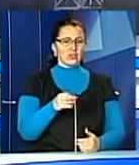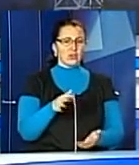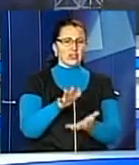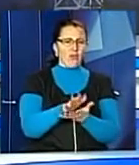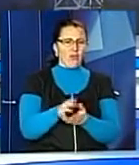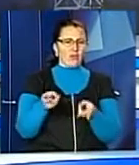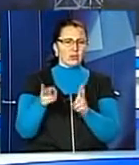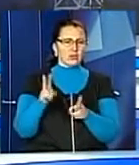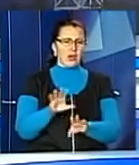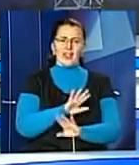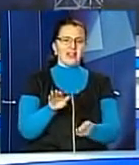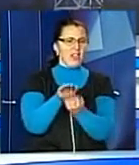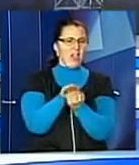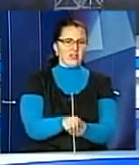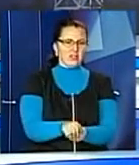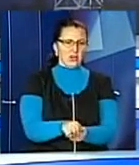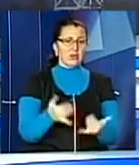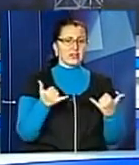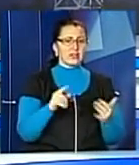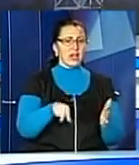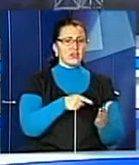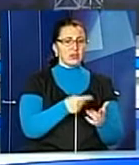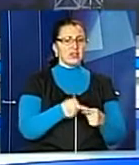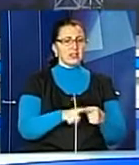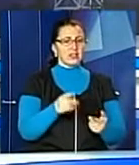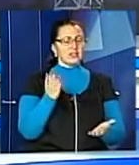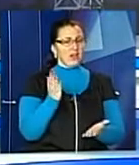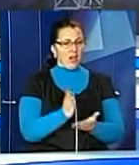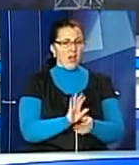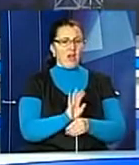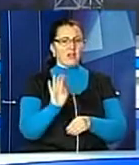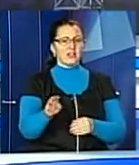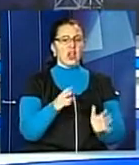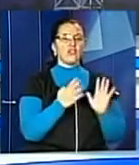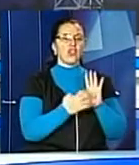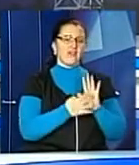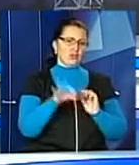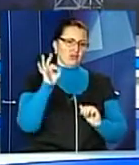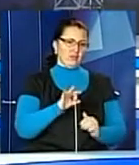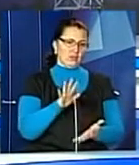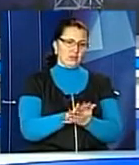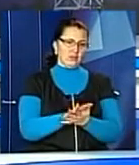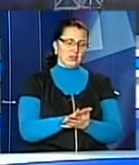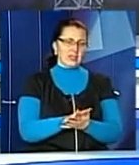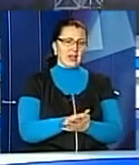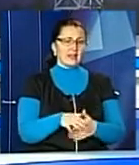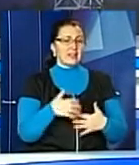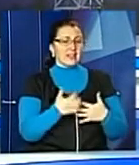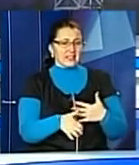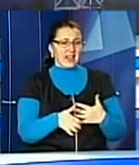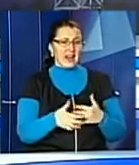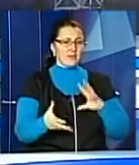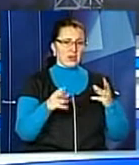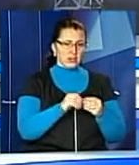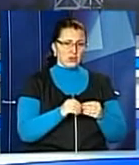не йшли на захоронення. Зараз в місті на це йде 90% сміття. За проміжними результатами напрацювань